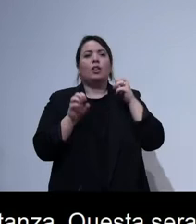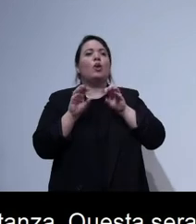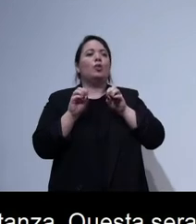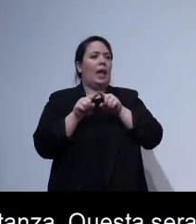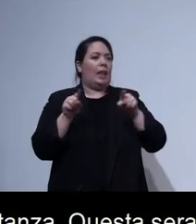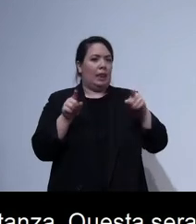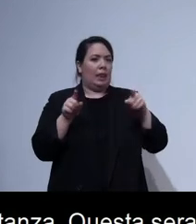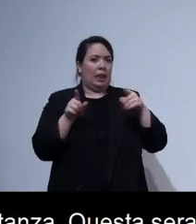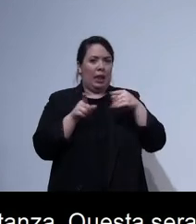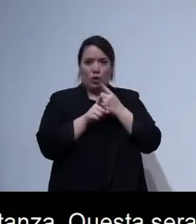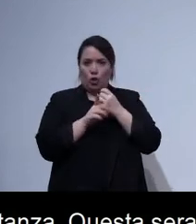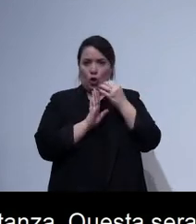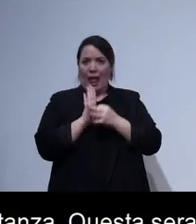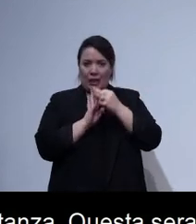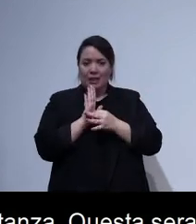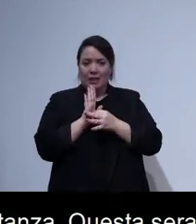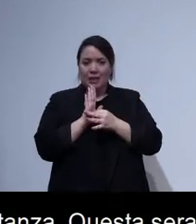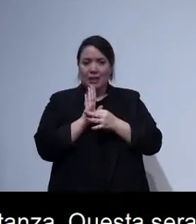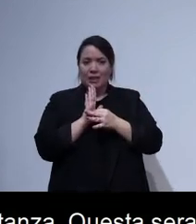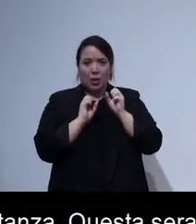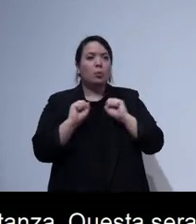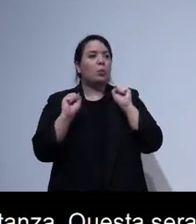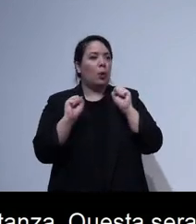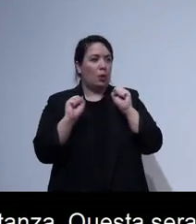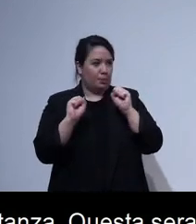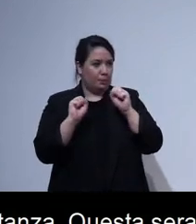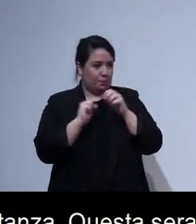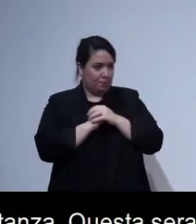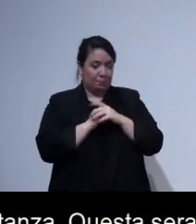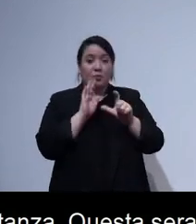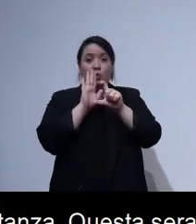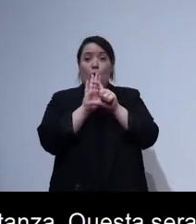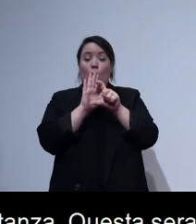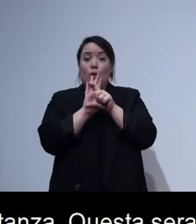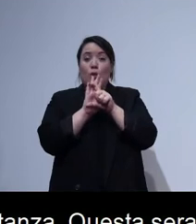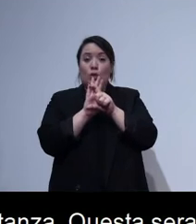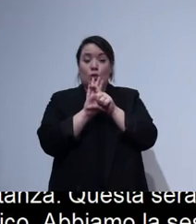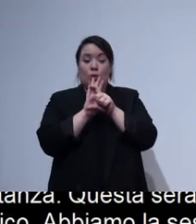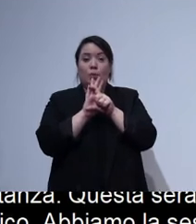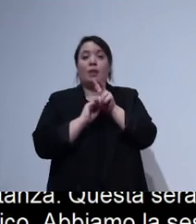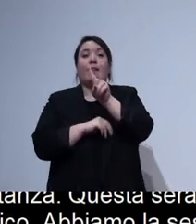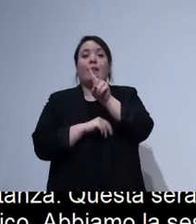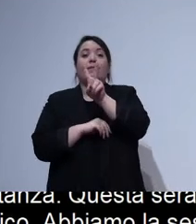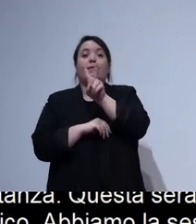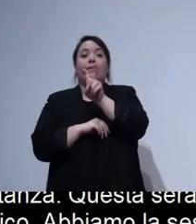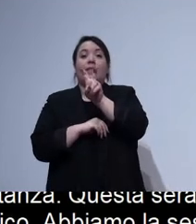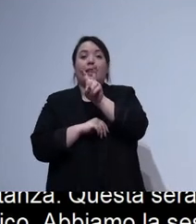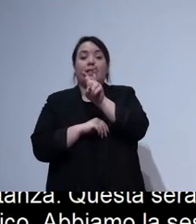accedere ai crediti formativi e il codice è il numero 20